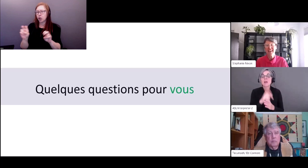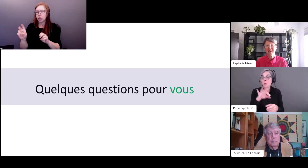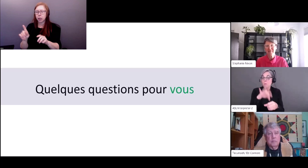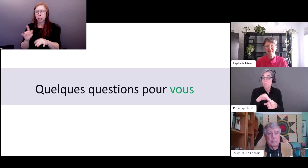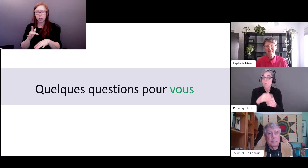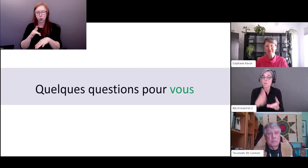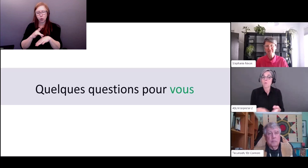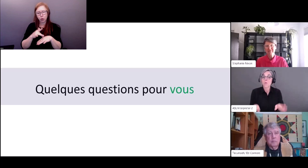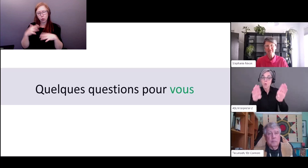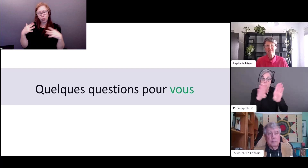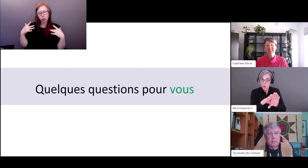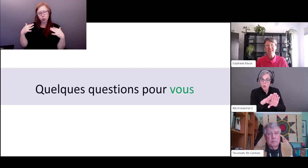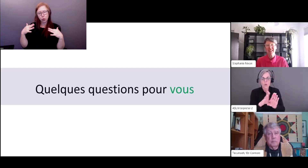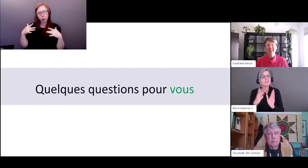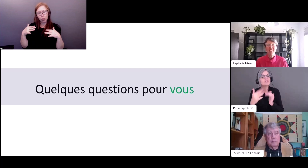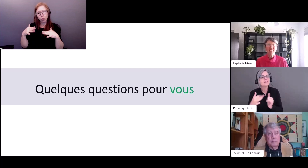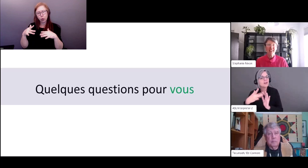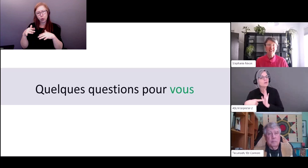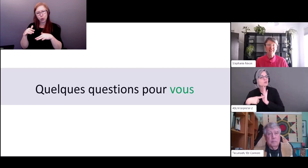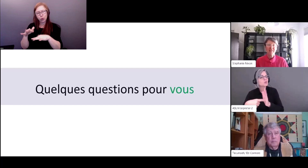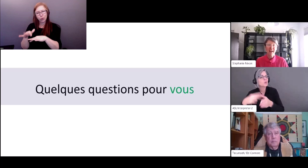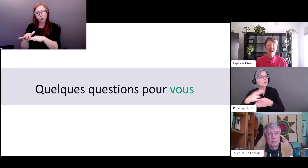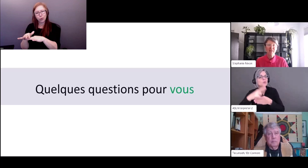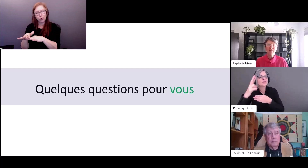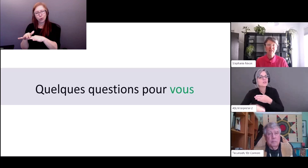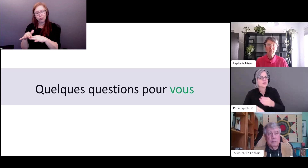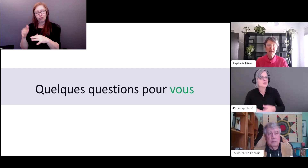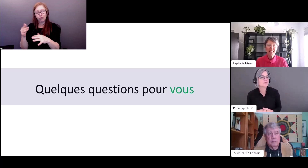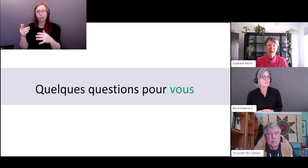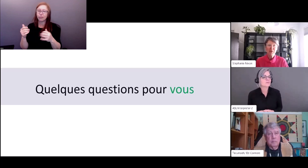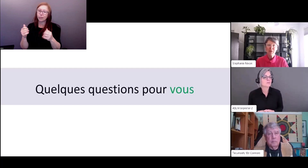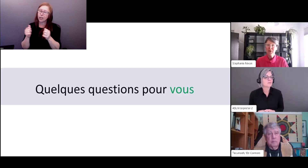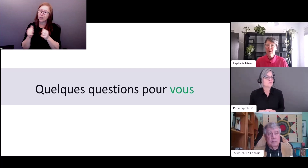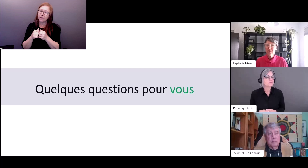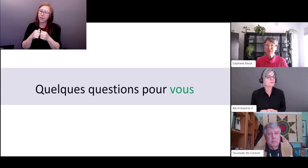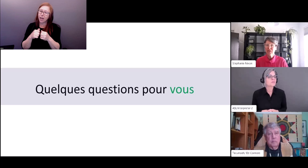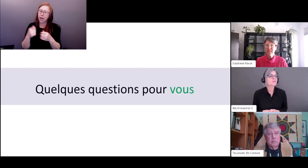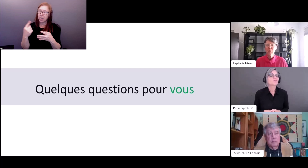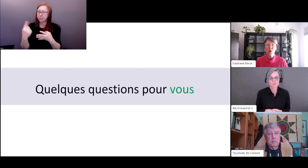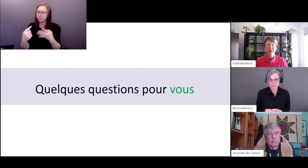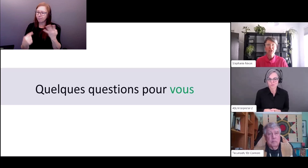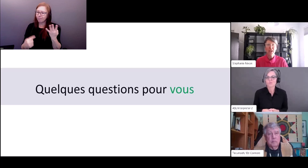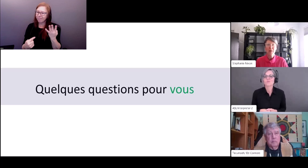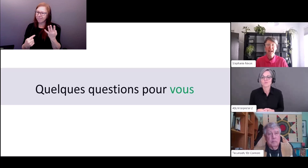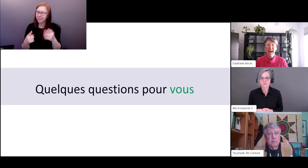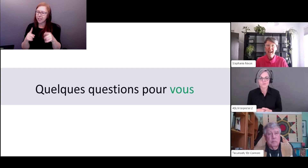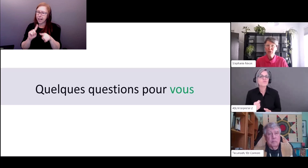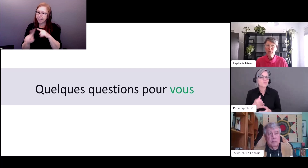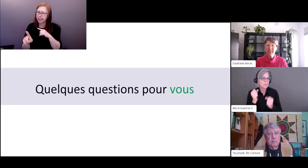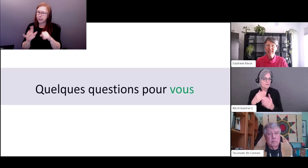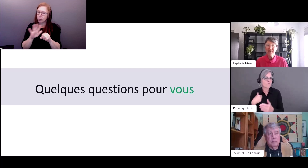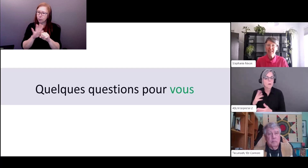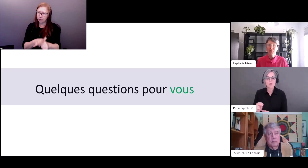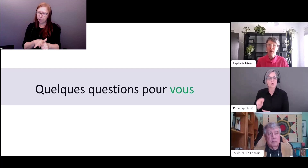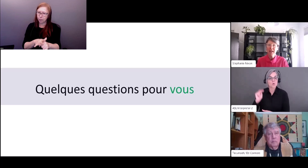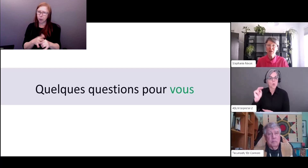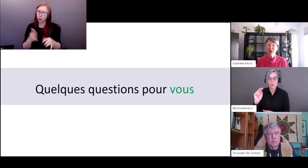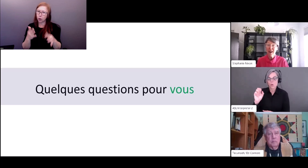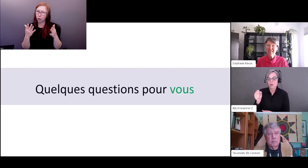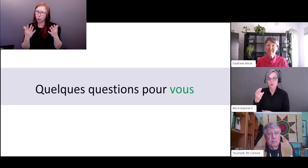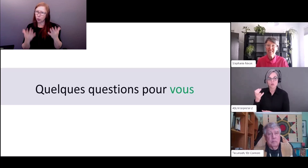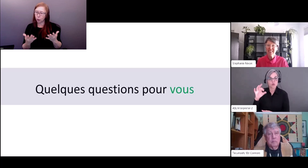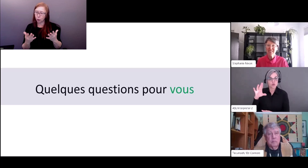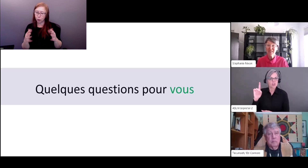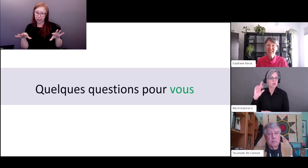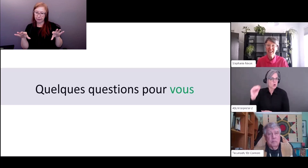donc montrons d'où nous venons aujourd'hui beaucoup d'entre vous